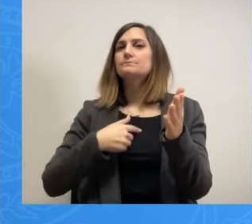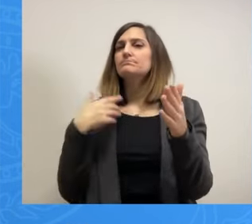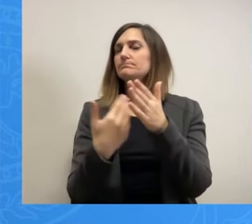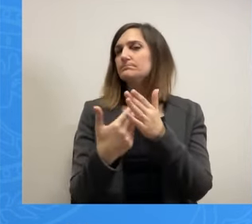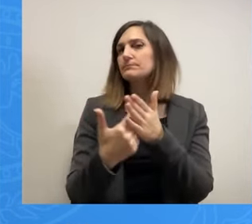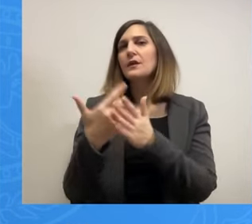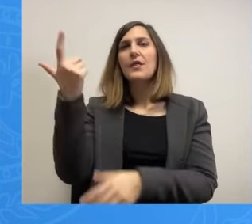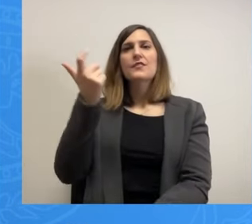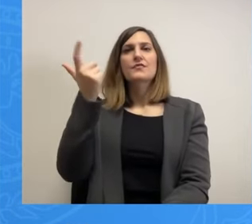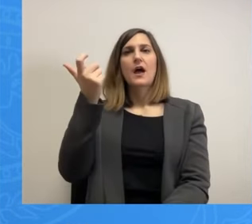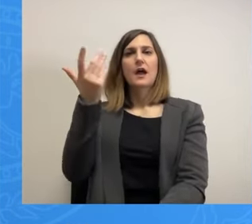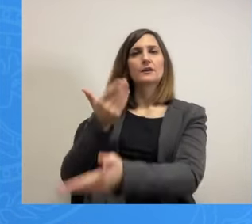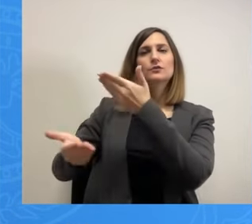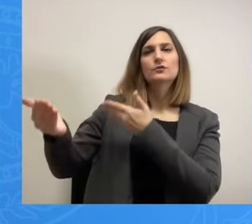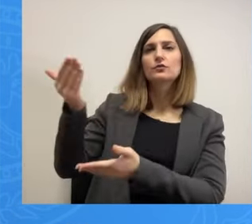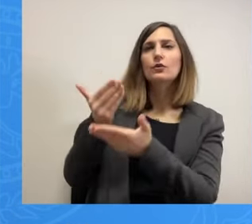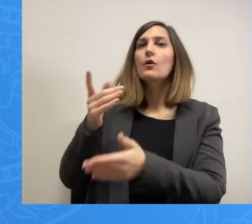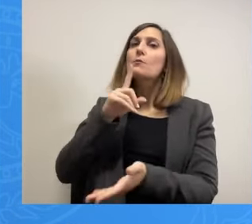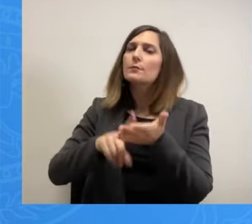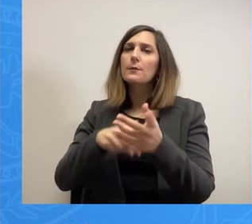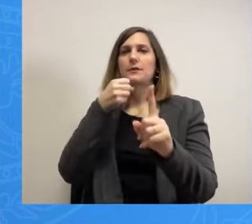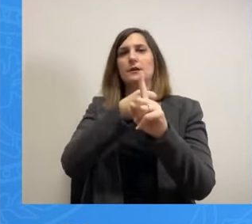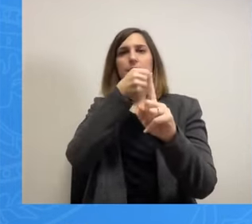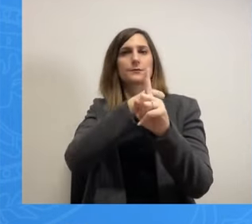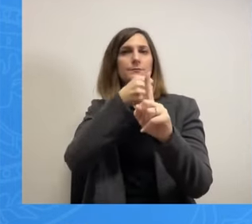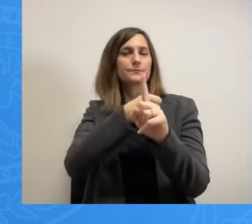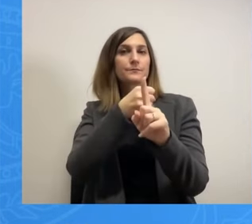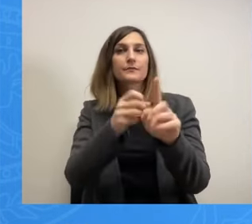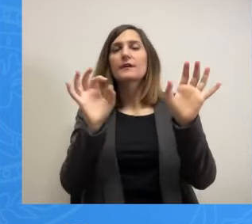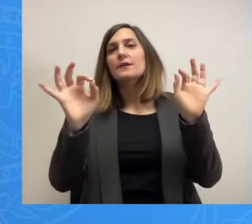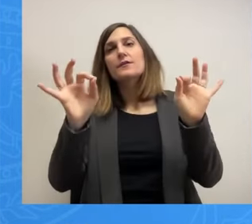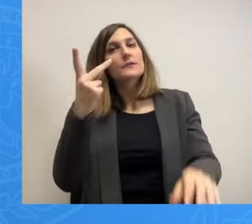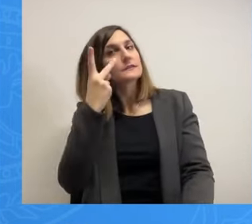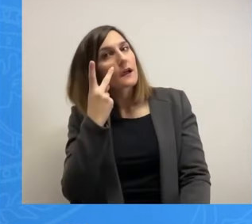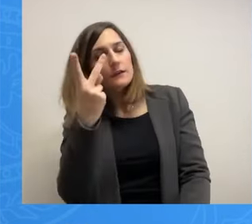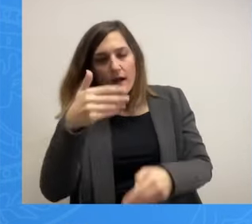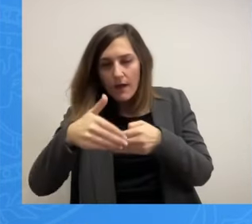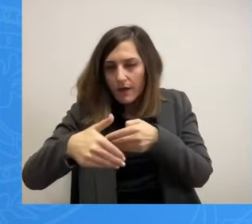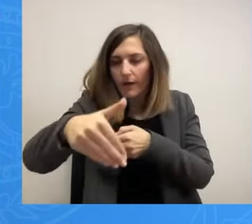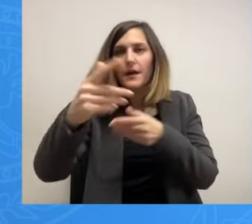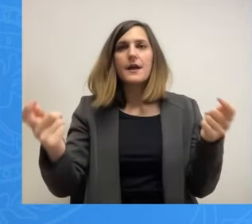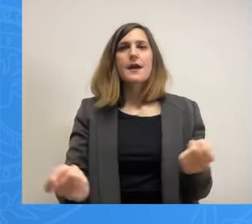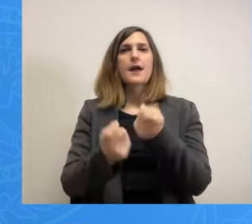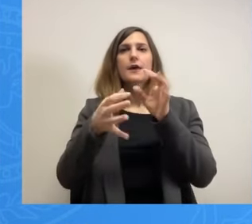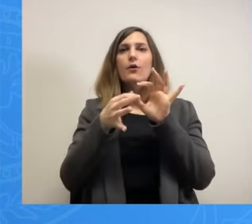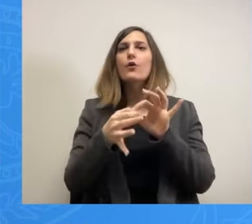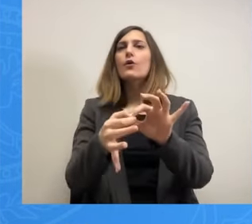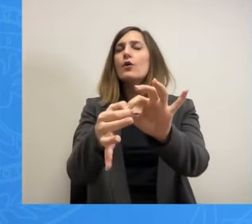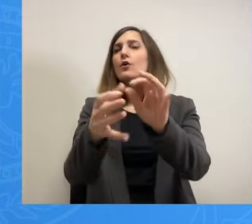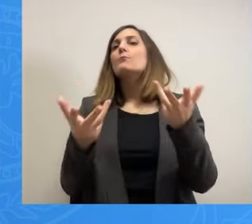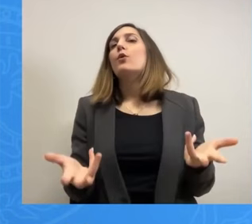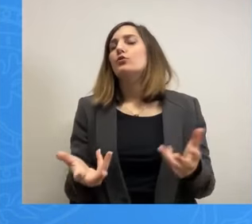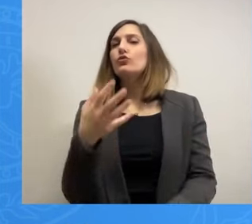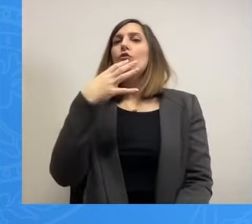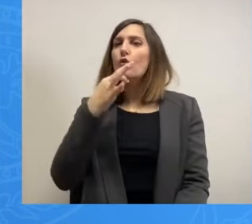δανειακές συμβάσεις αν τις υπερασπίζεστε και φυσικά να δείτε και τη συνέχεια του έργου. Γιατί κομμάτι κομμάτι το έργο